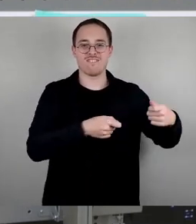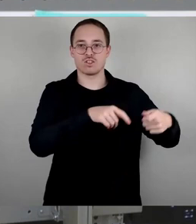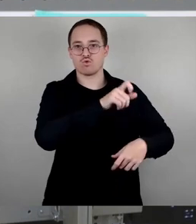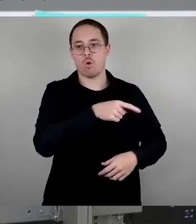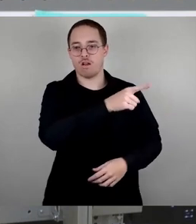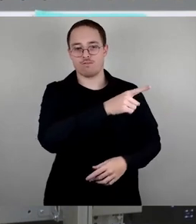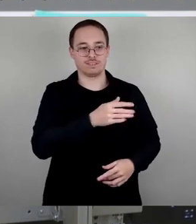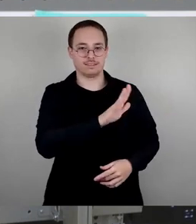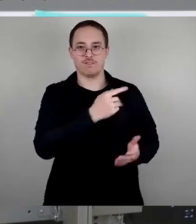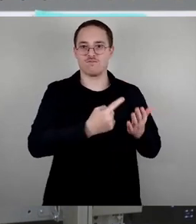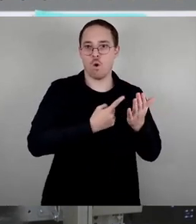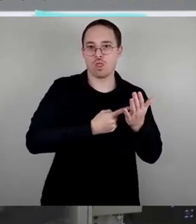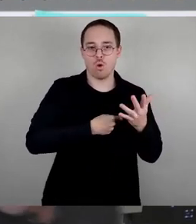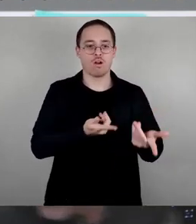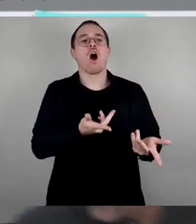Seite her. Vielen Dank.